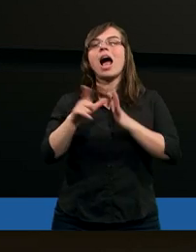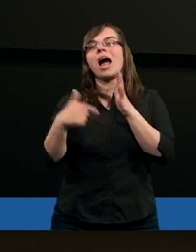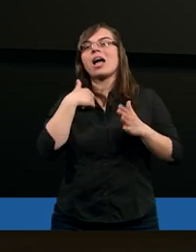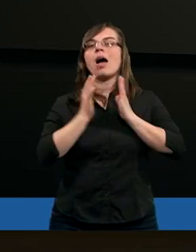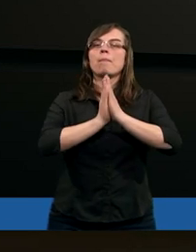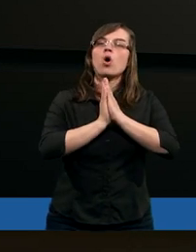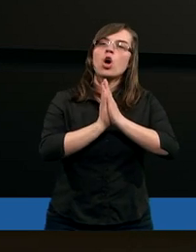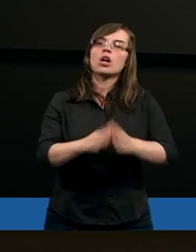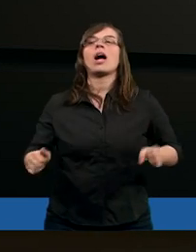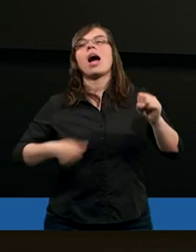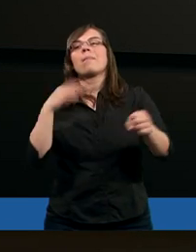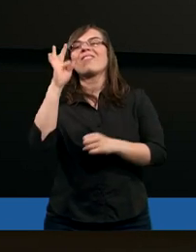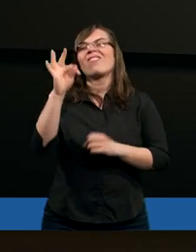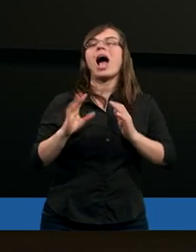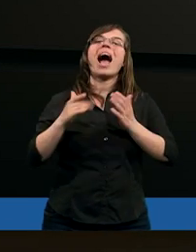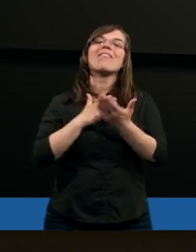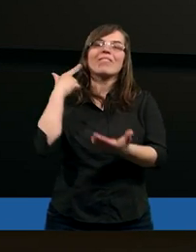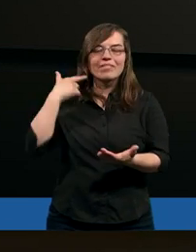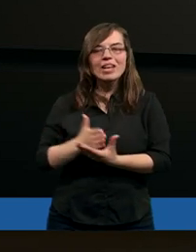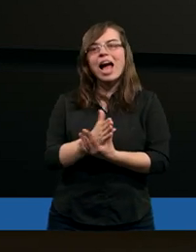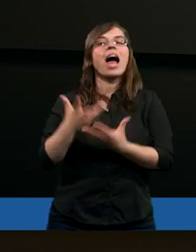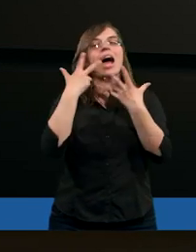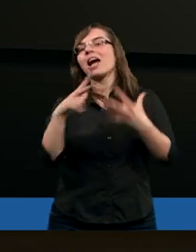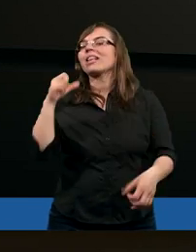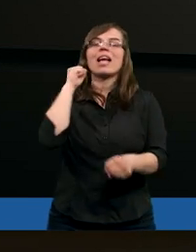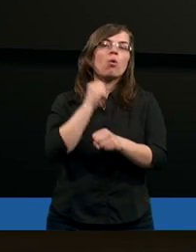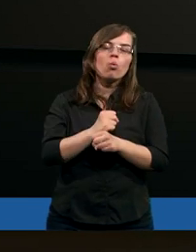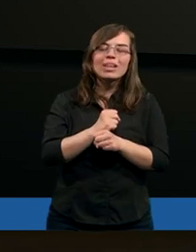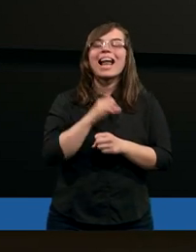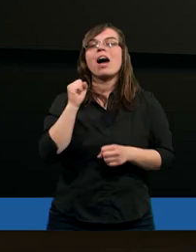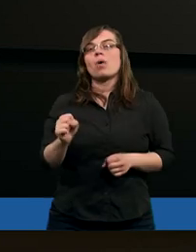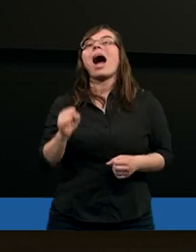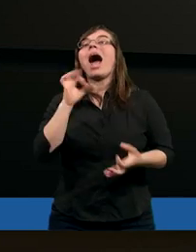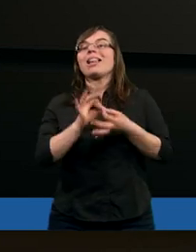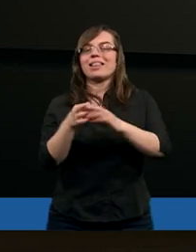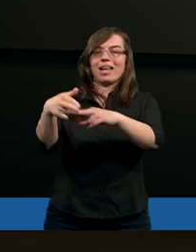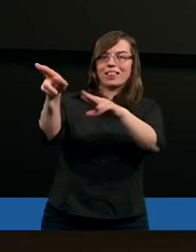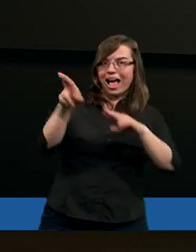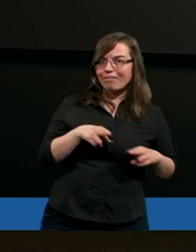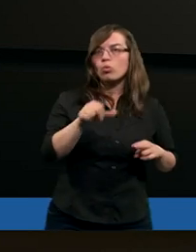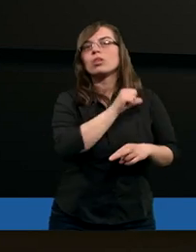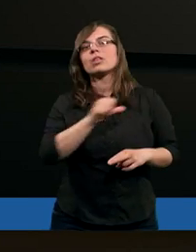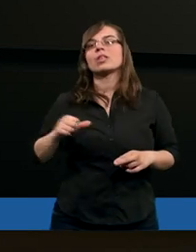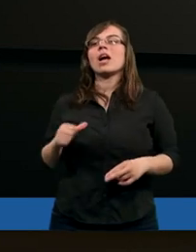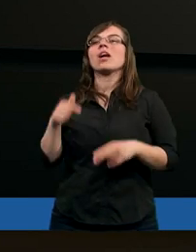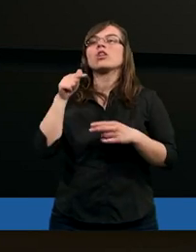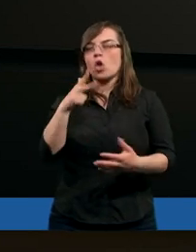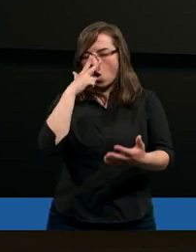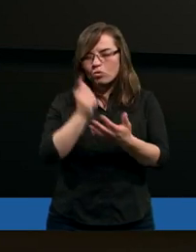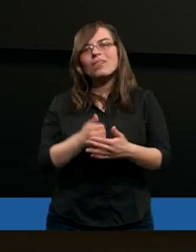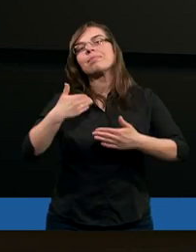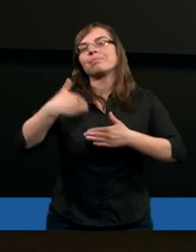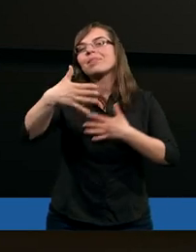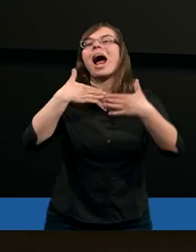Ale ja prosiłem, aby twoja wiara nie ustała. A gdy nawrócisz się, to